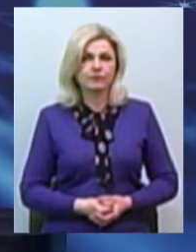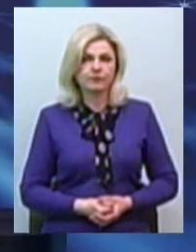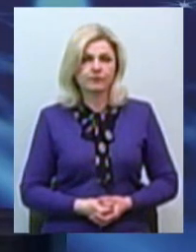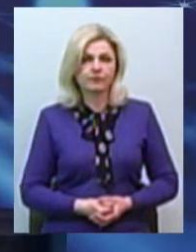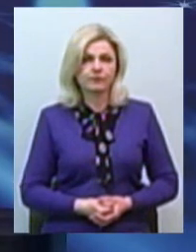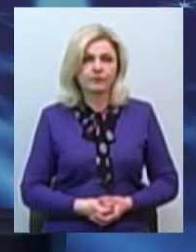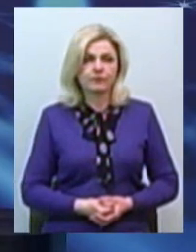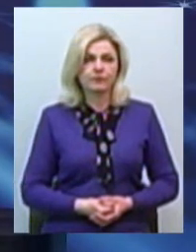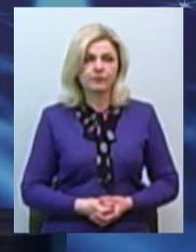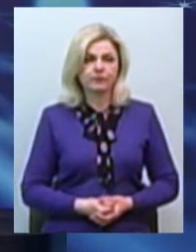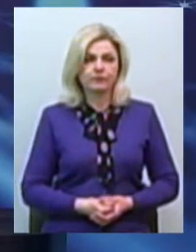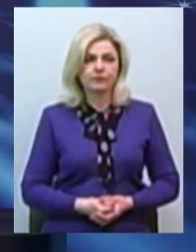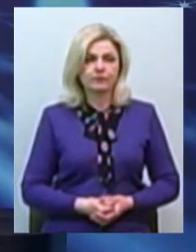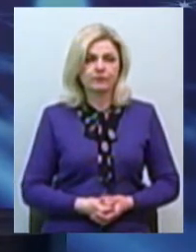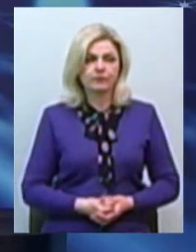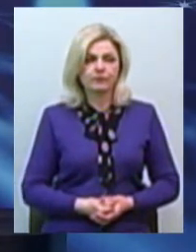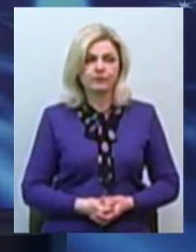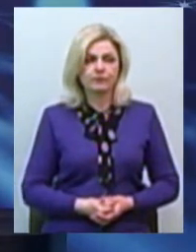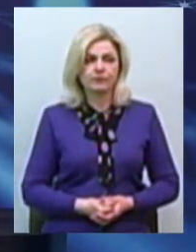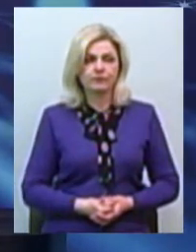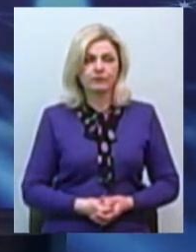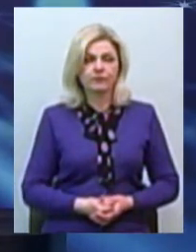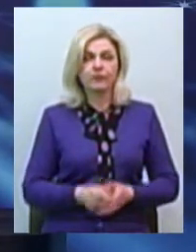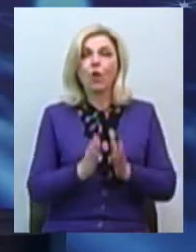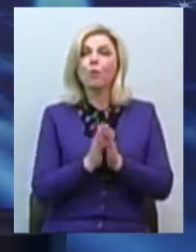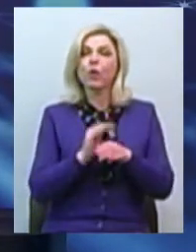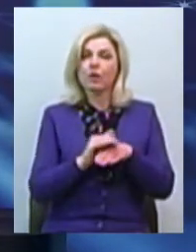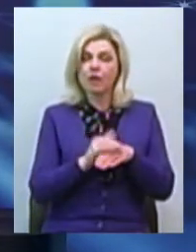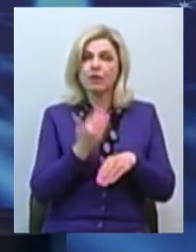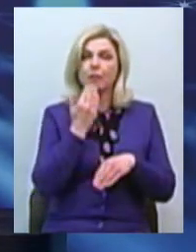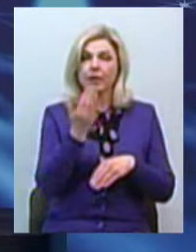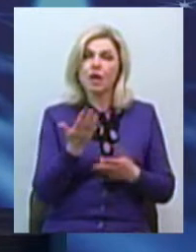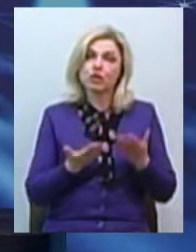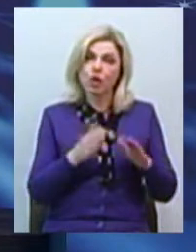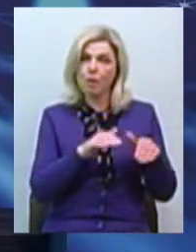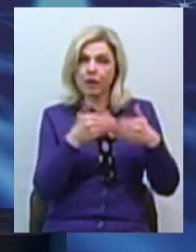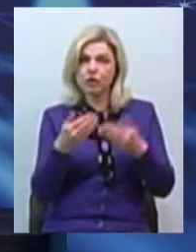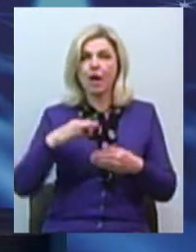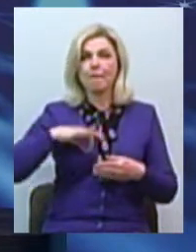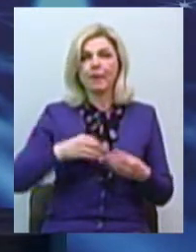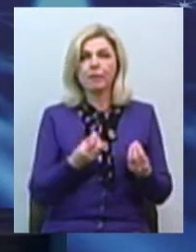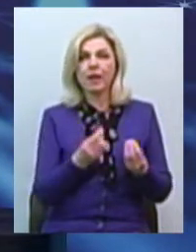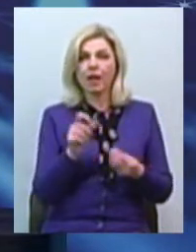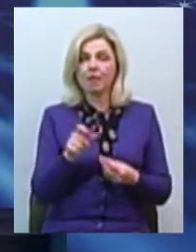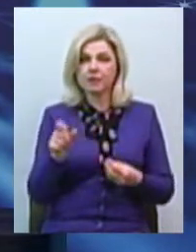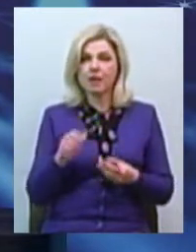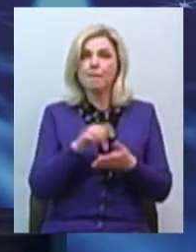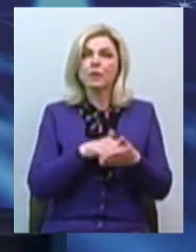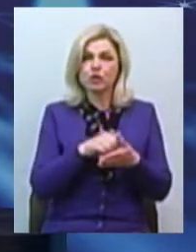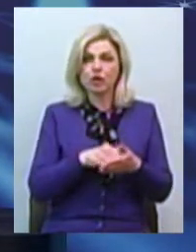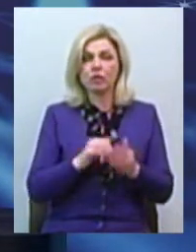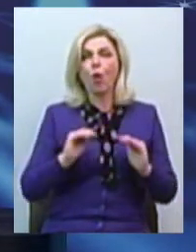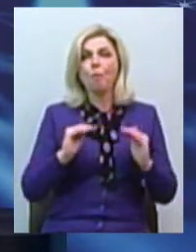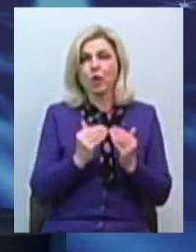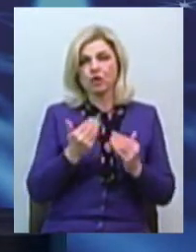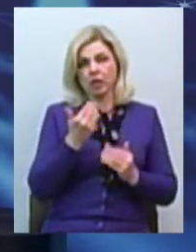Це був коментар Олександра Ухмановського. Євген, будь ласка, а чи звертаються до вас підприємці з приводу обмеження їх